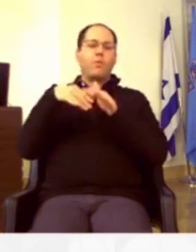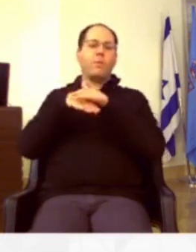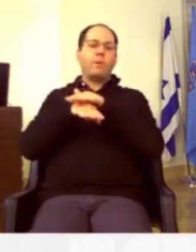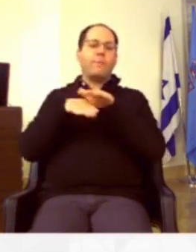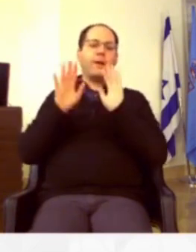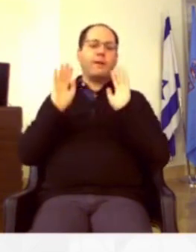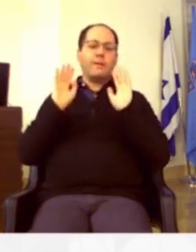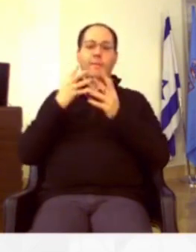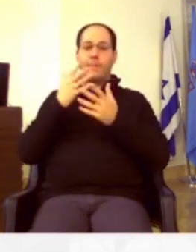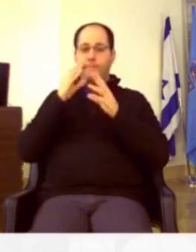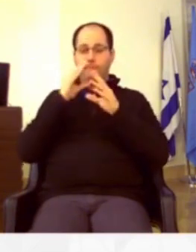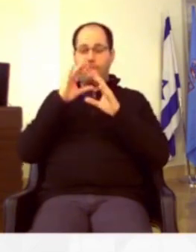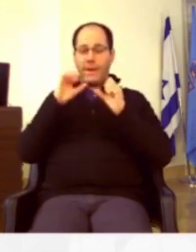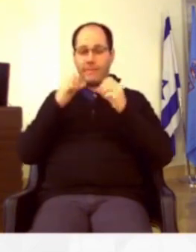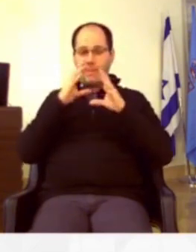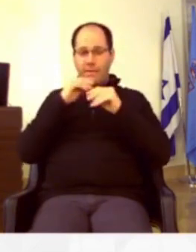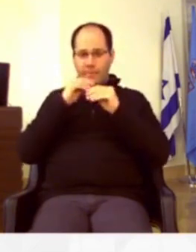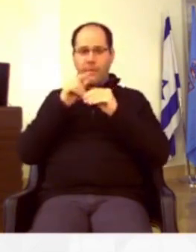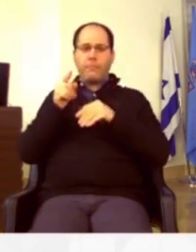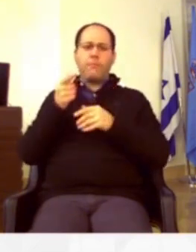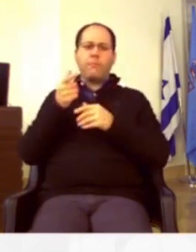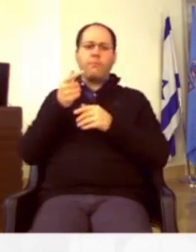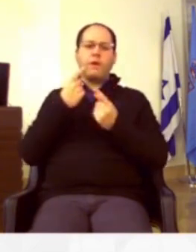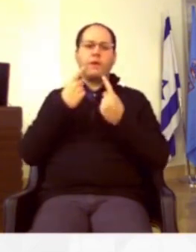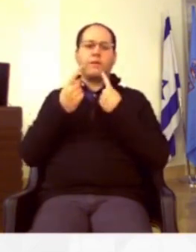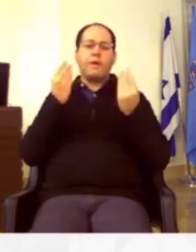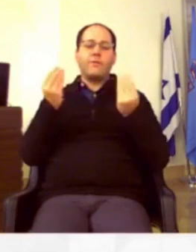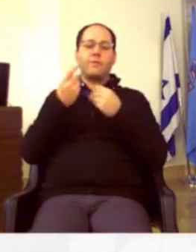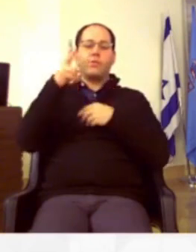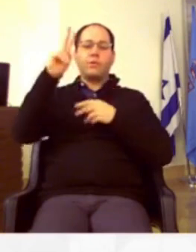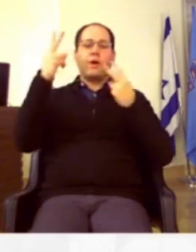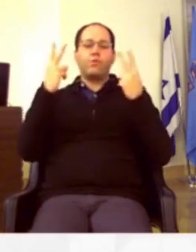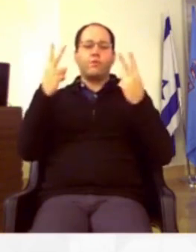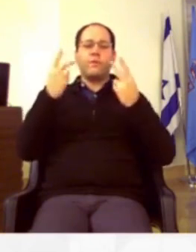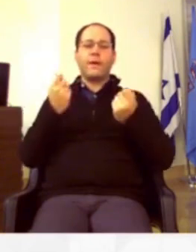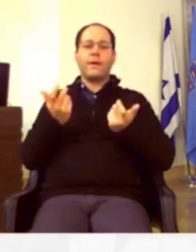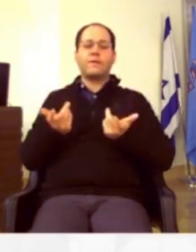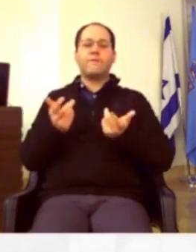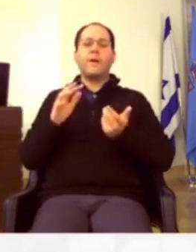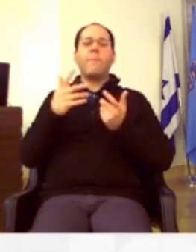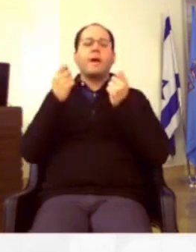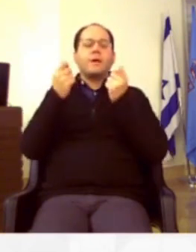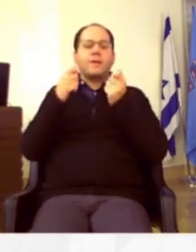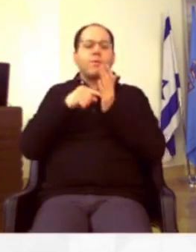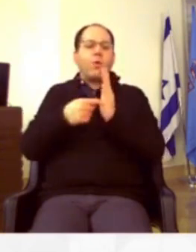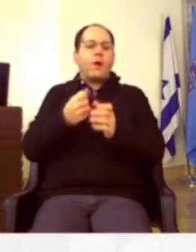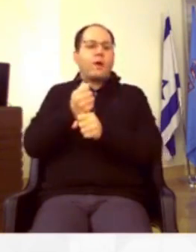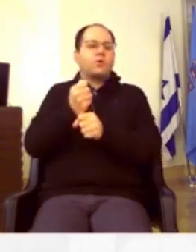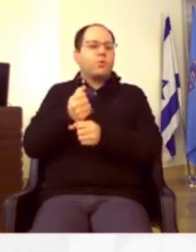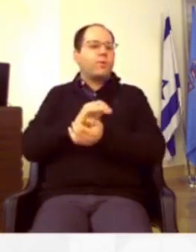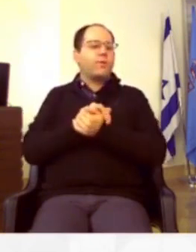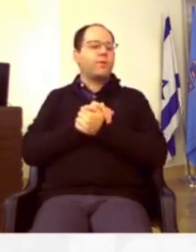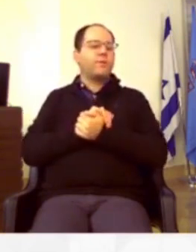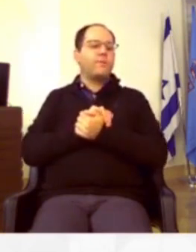מוקמים, זה מה שחשוב לי. אם מדברים, אז בואו נדבר על דברים יותר חשובים מהכסף, אלא מה הכסף נועד לעשות.